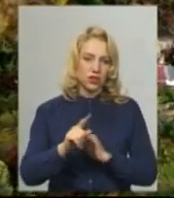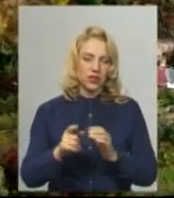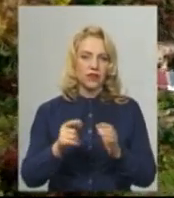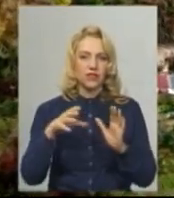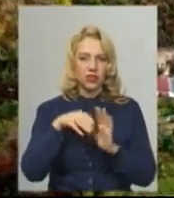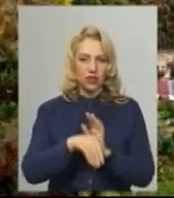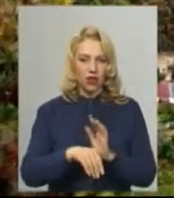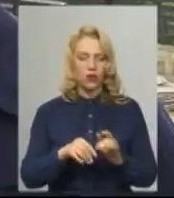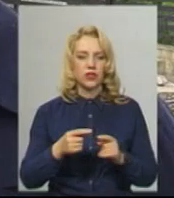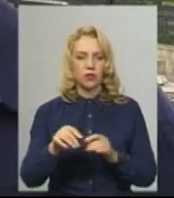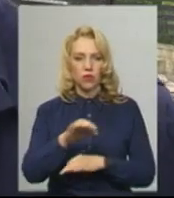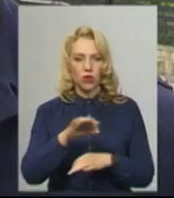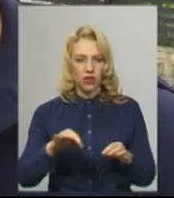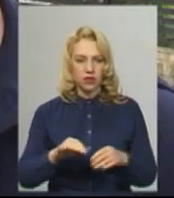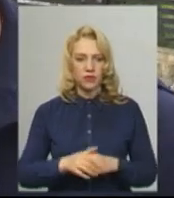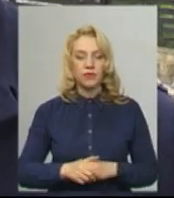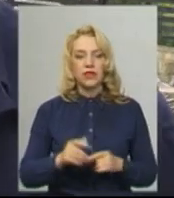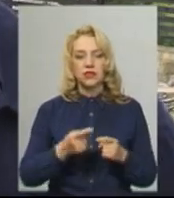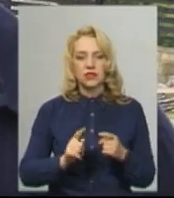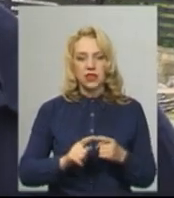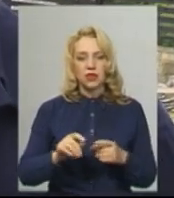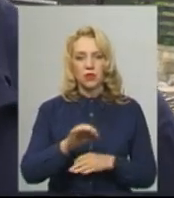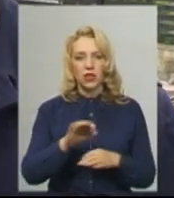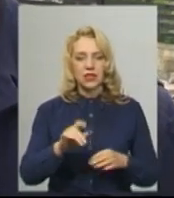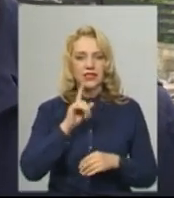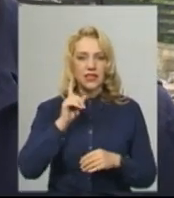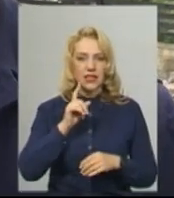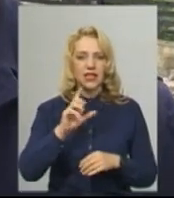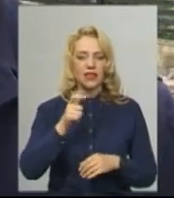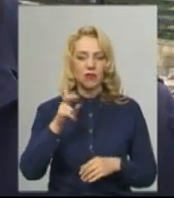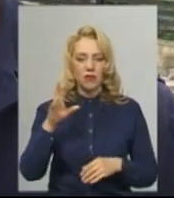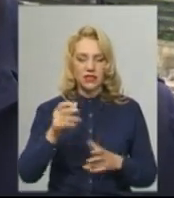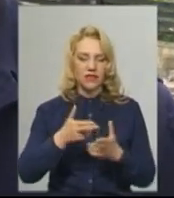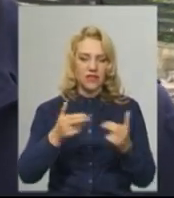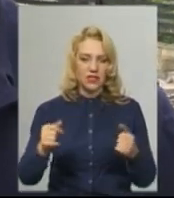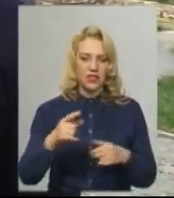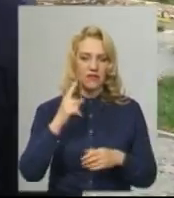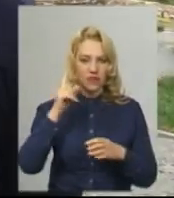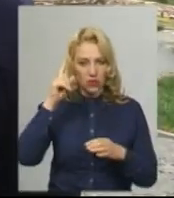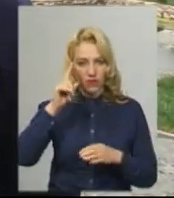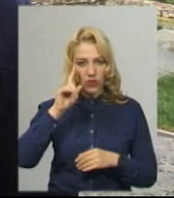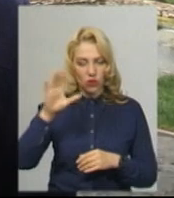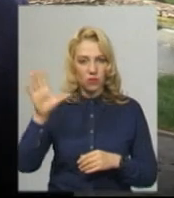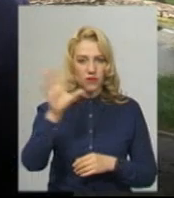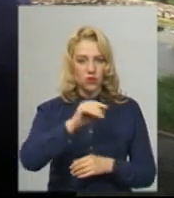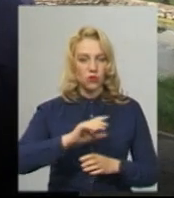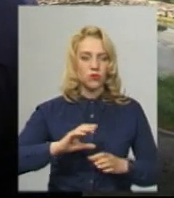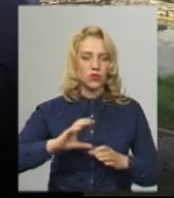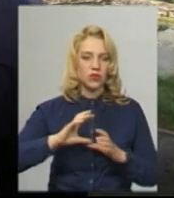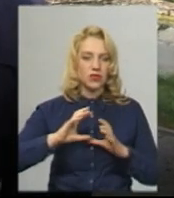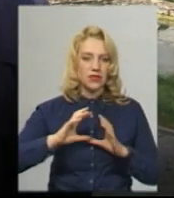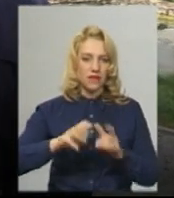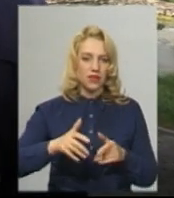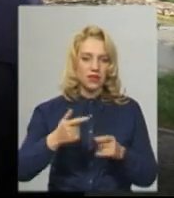проєкт «Туристичне знакування». Проєкт має таке загальне європейське визнання вже, він відомий у всьому світі. По території міста, по